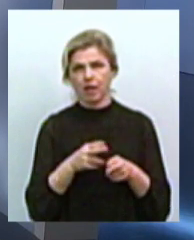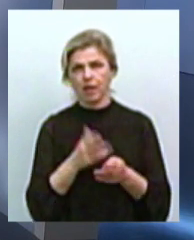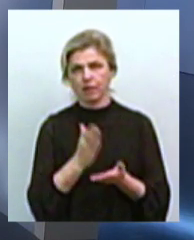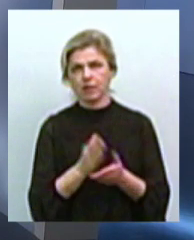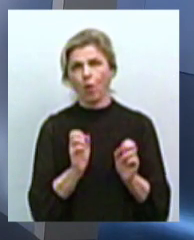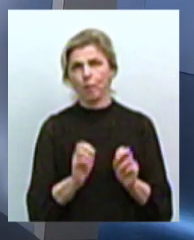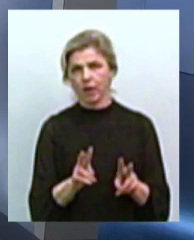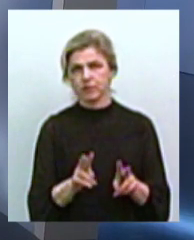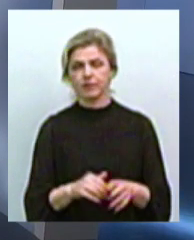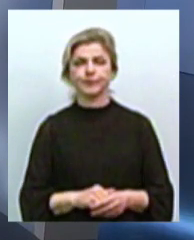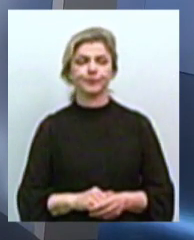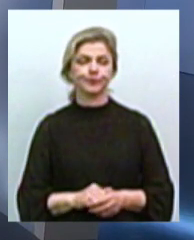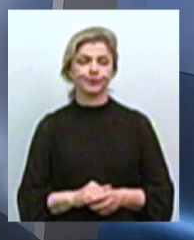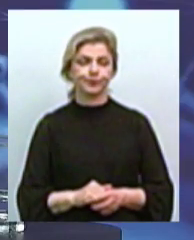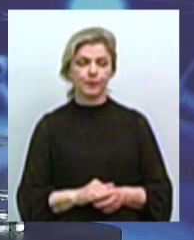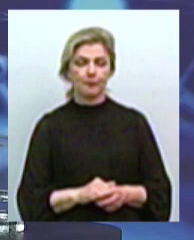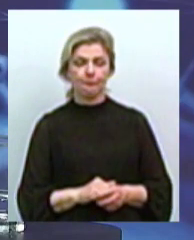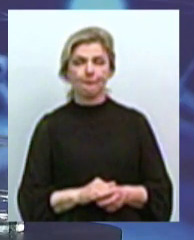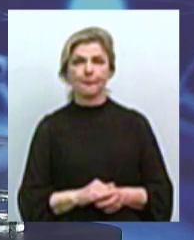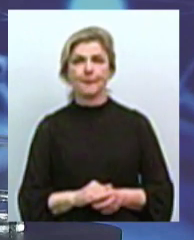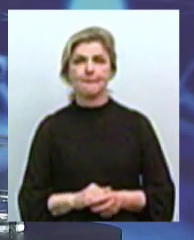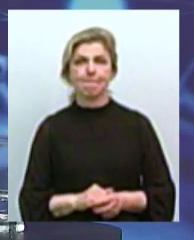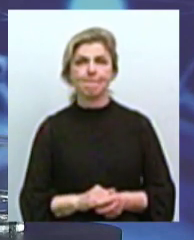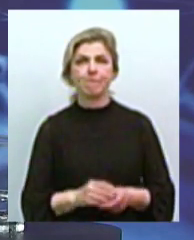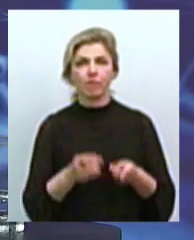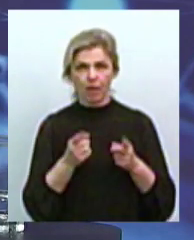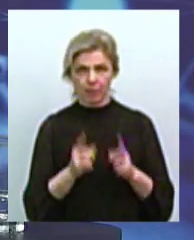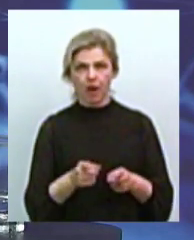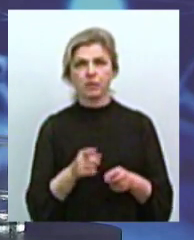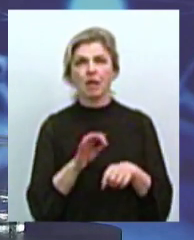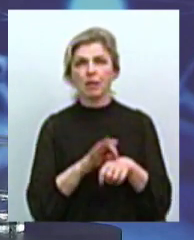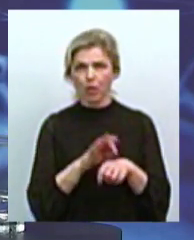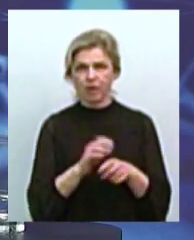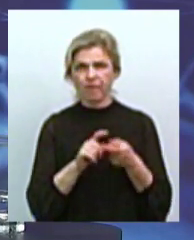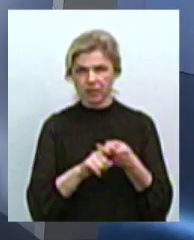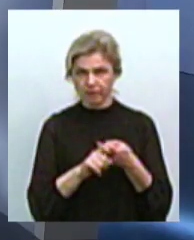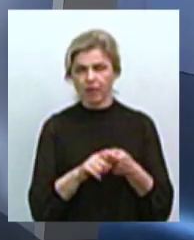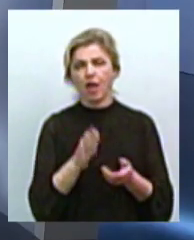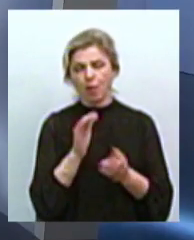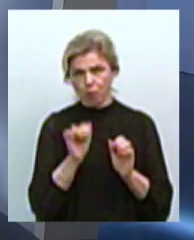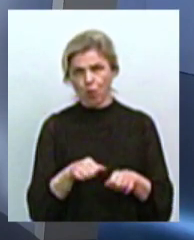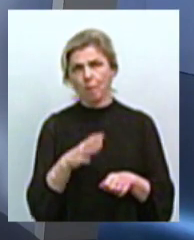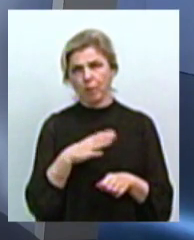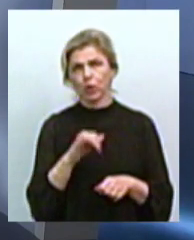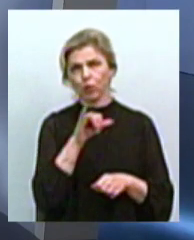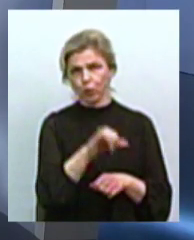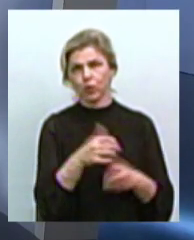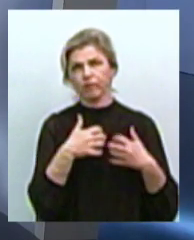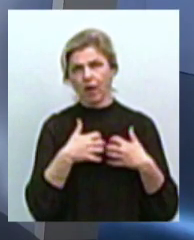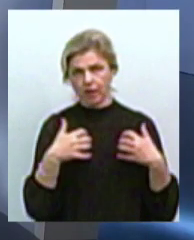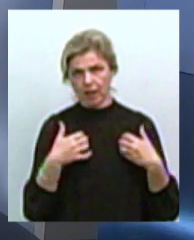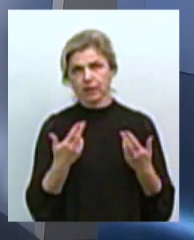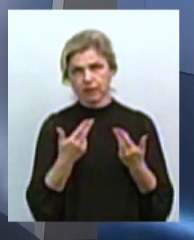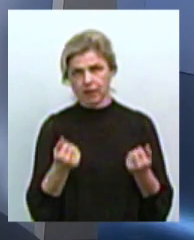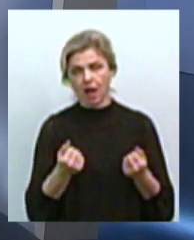Дивіться, насправді дирофіляріоз може бути у тварин, звичайно, і пан Олександр, він таким